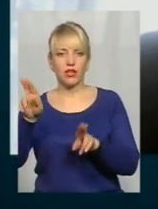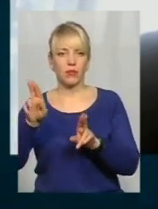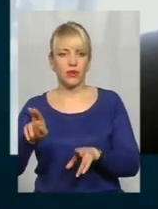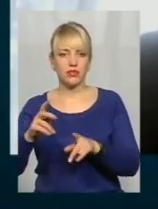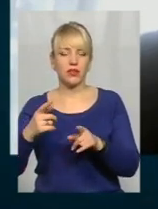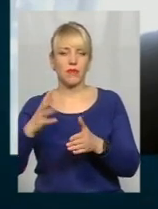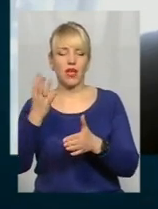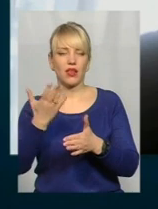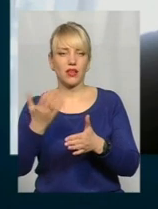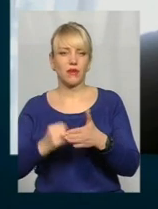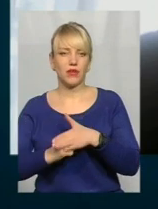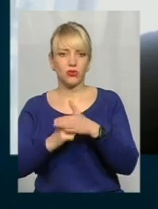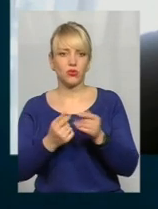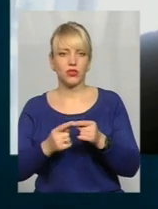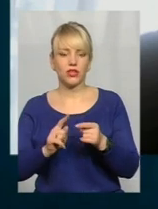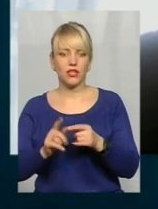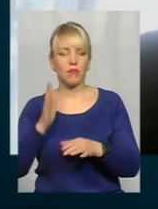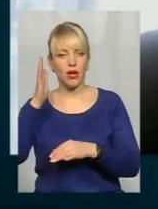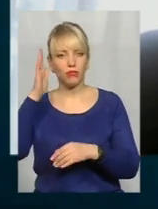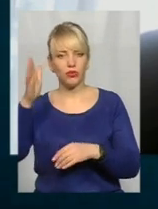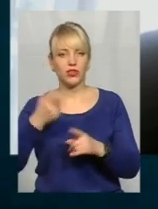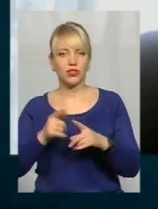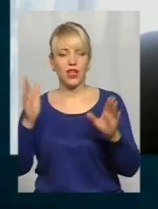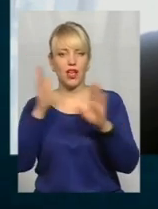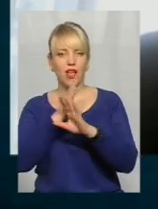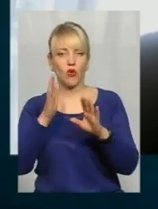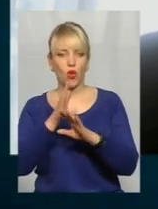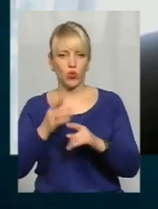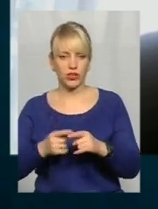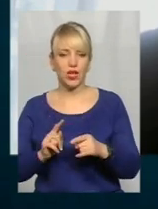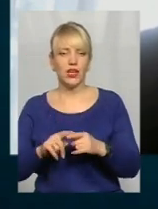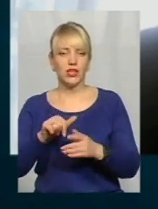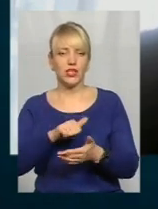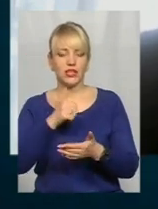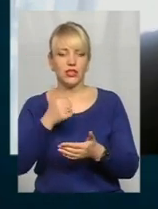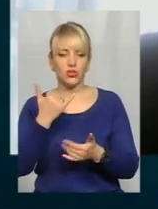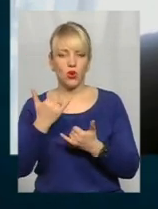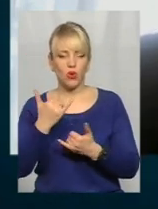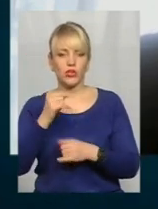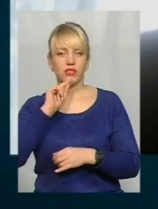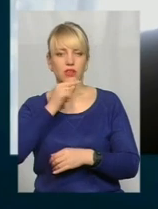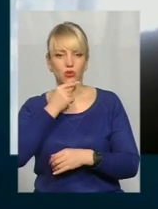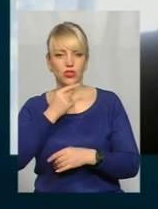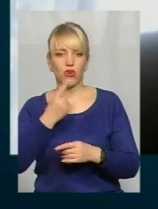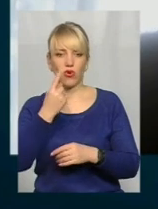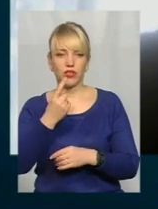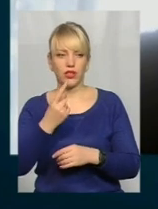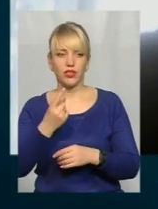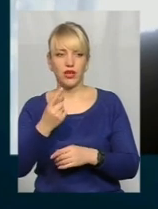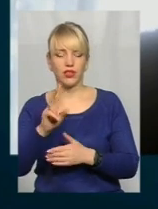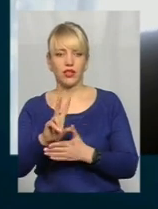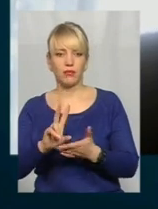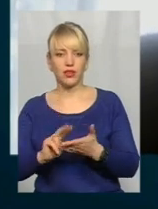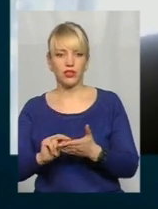на який вони базуються, це перш за все майбутнє, це екологія. Сьогодні заошадність, скажімо, однієї, наприклад,